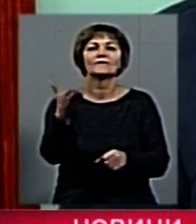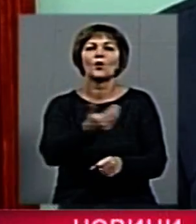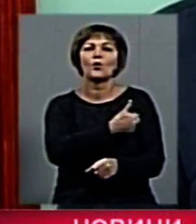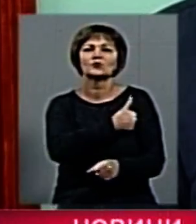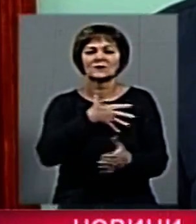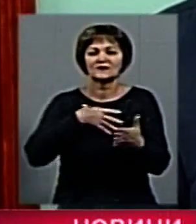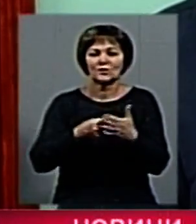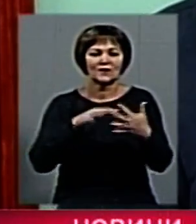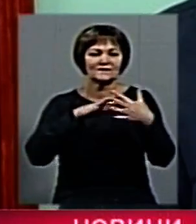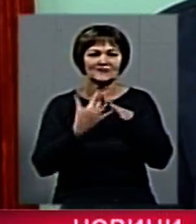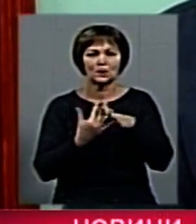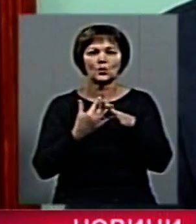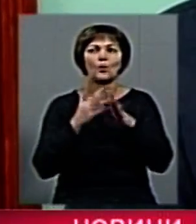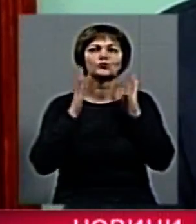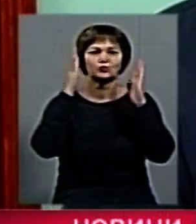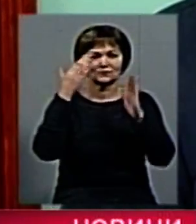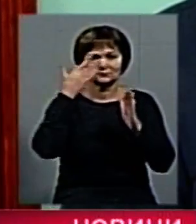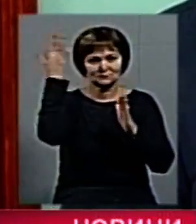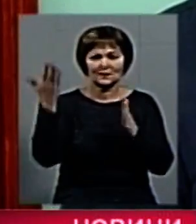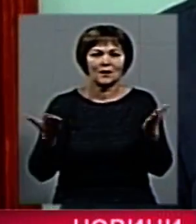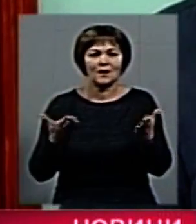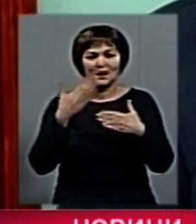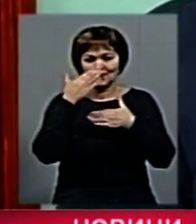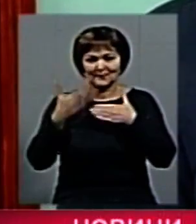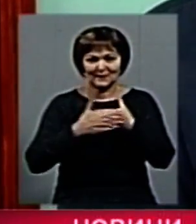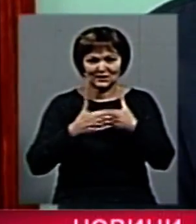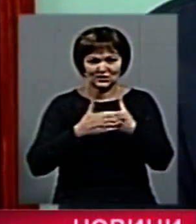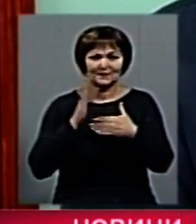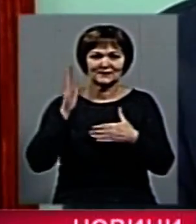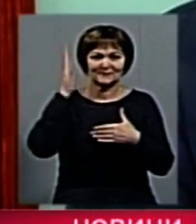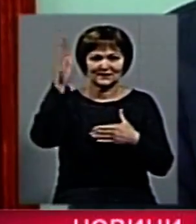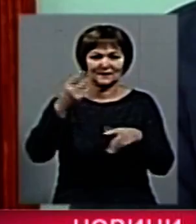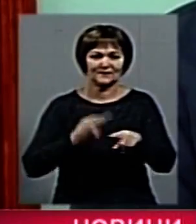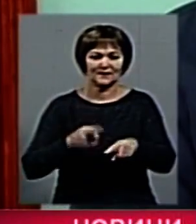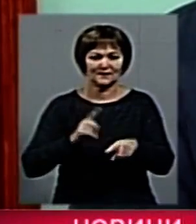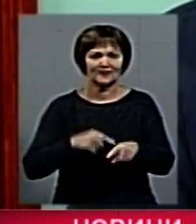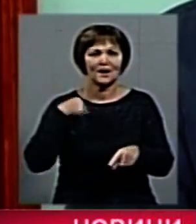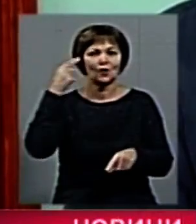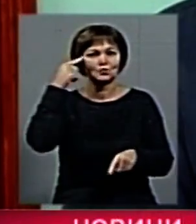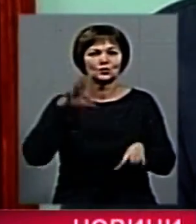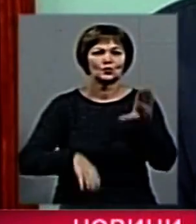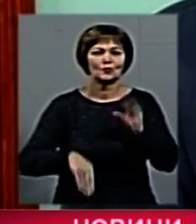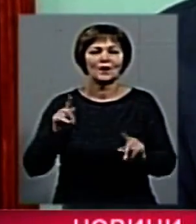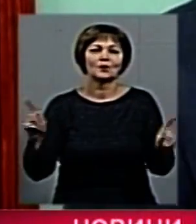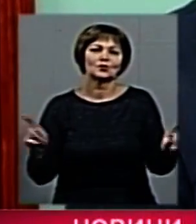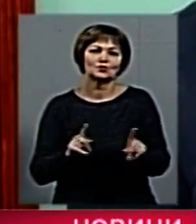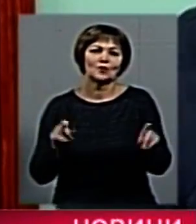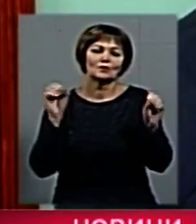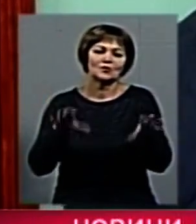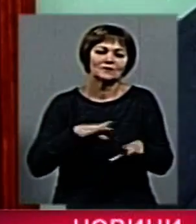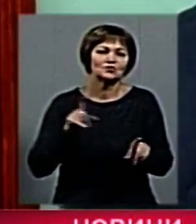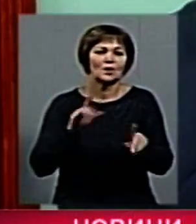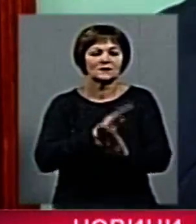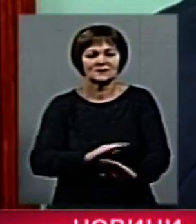своє село? Найближчу перспективу. Найближчу, ну, мені кажеться, ну, як вам сказати, ну, може, якийсь